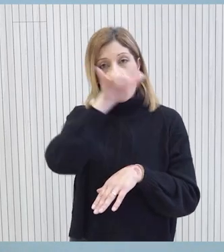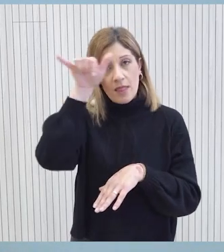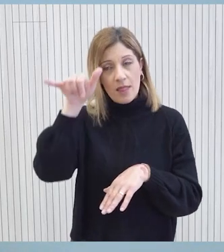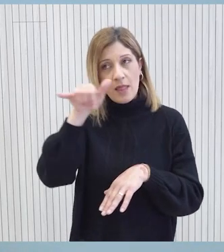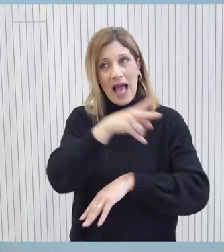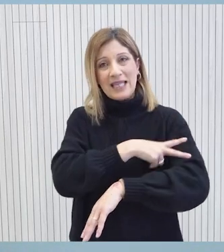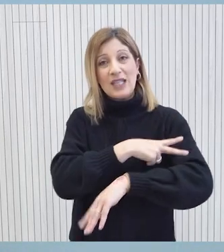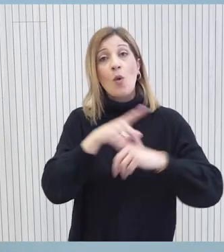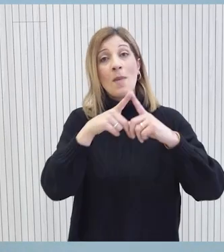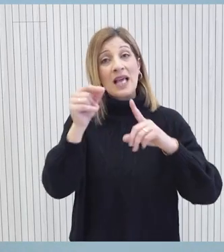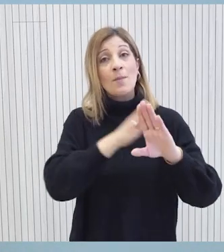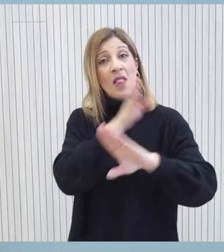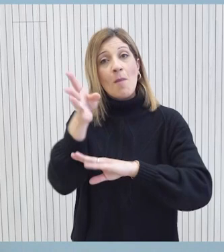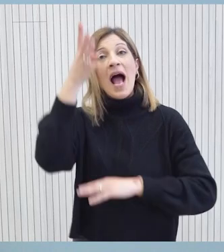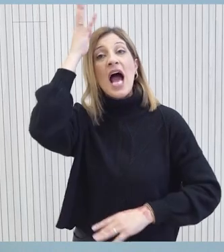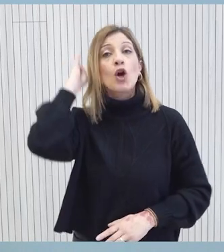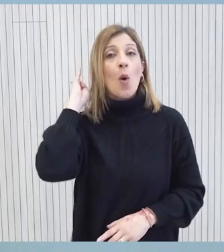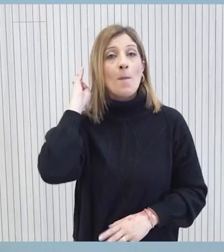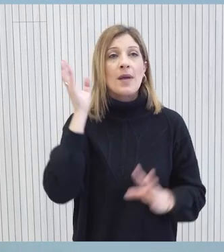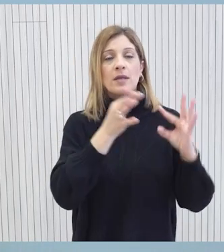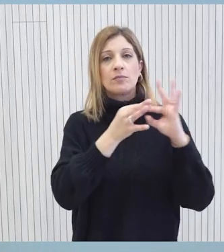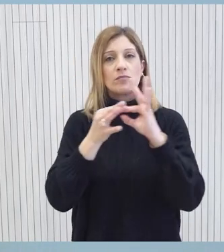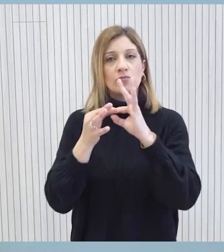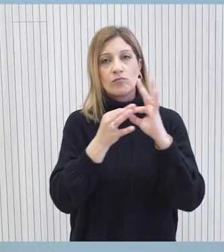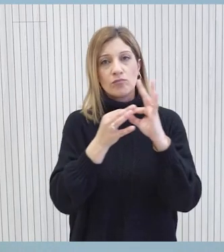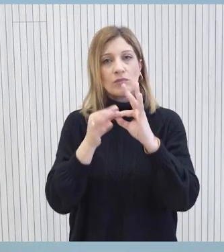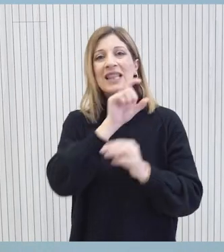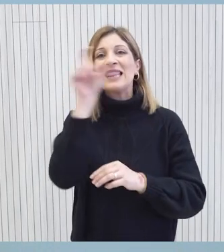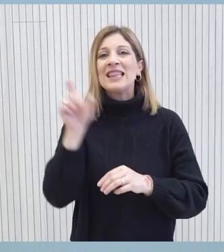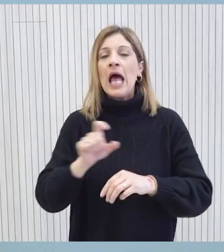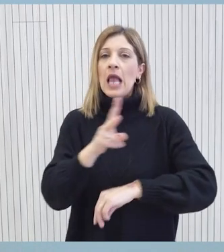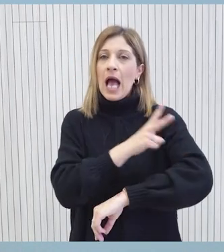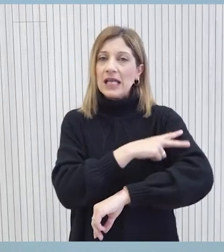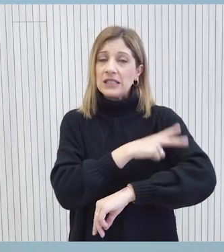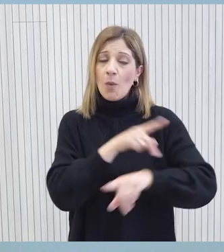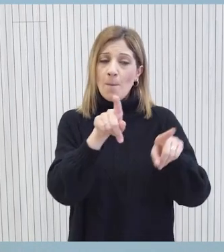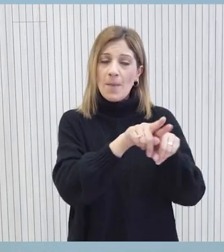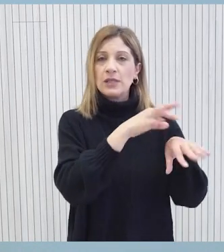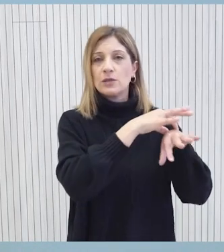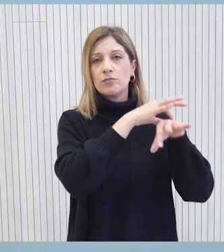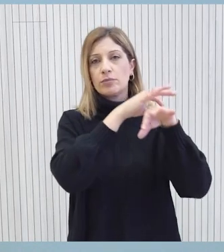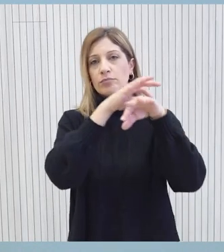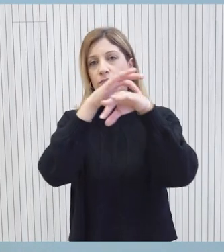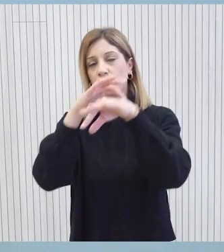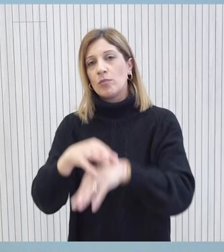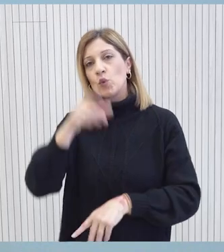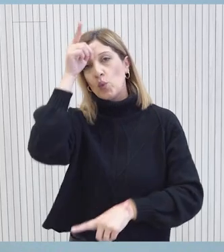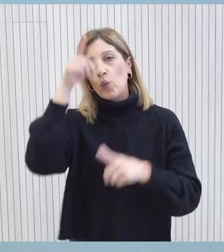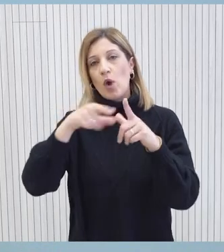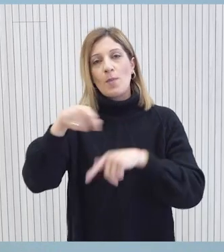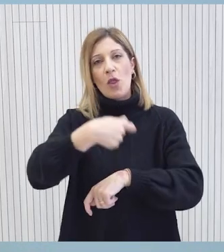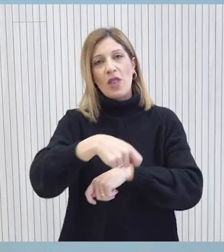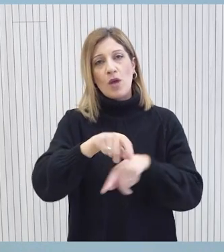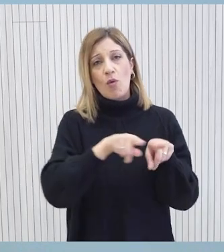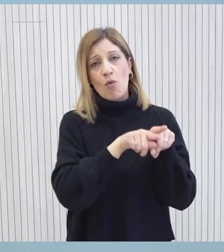της Κυπριακής Αστυνομίας στην Ρώμη όπου σε συνεργασία με τις Ιταλικές Αρχές θα μεταφέρουν τον τουρκοκύπρο δικηγόρο στην